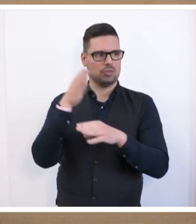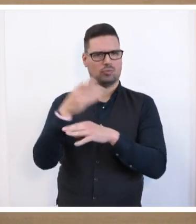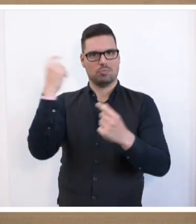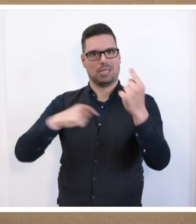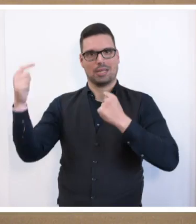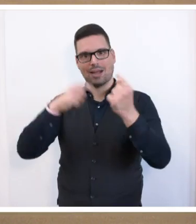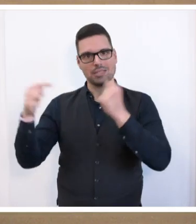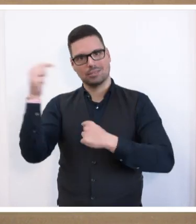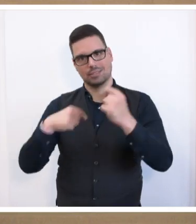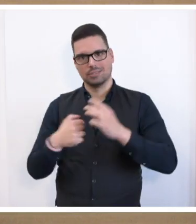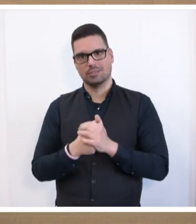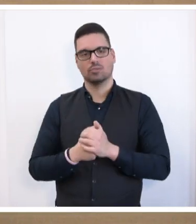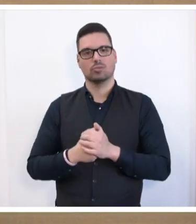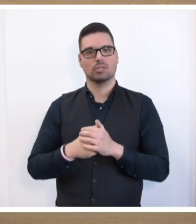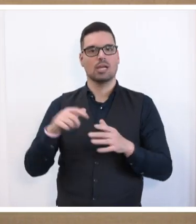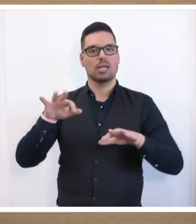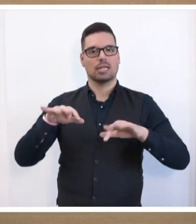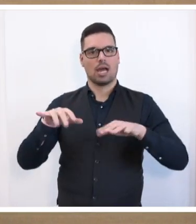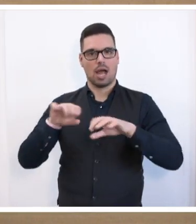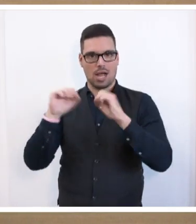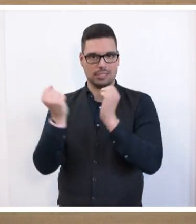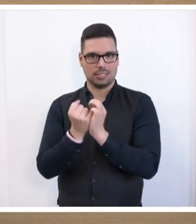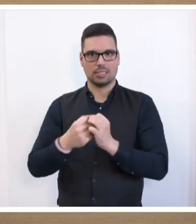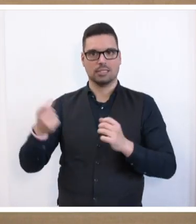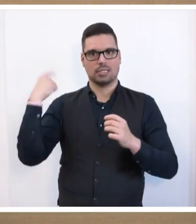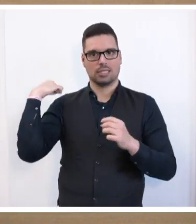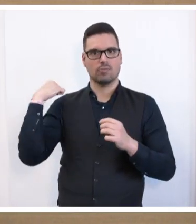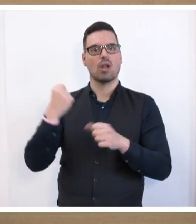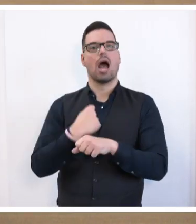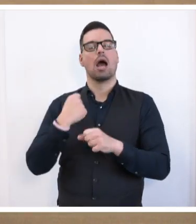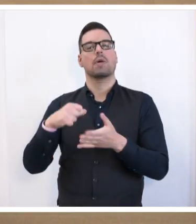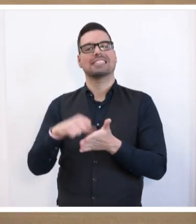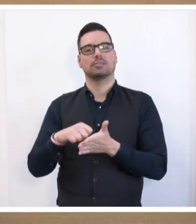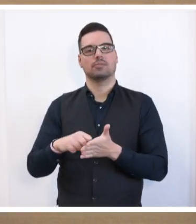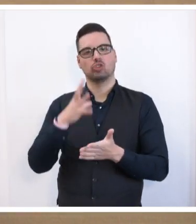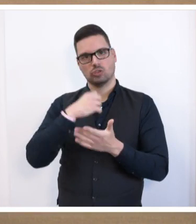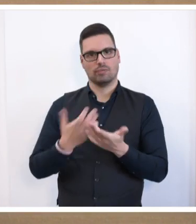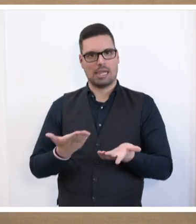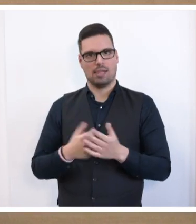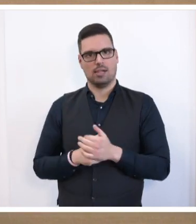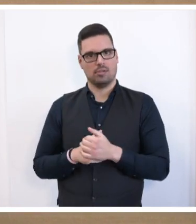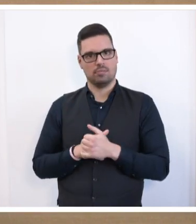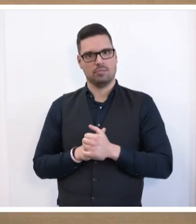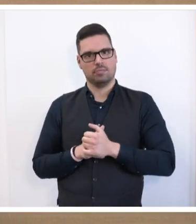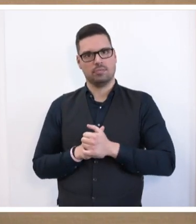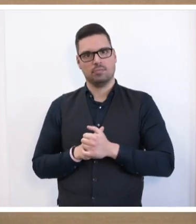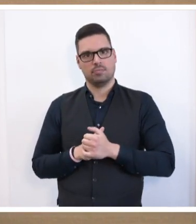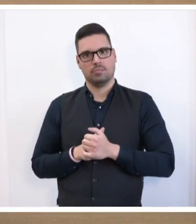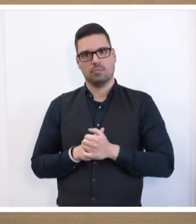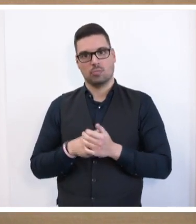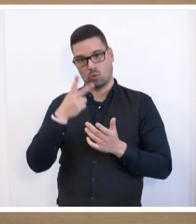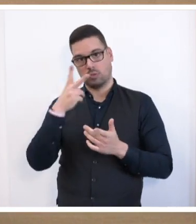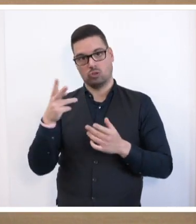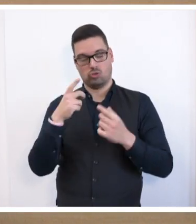Generalsekretär dann vorgestern noch allen Bürgergeldempfängern eine Arbeitspflicht mit einbeziehen will etc. Kommen Sie und